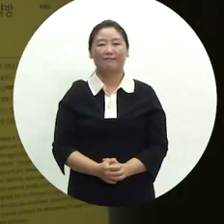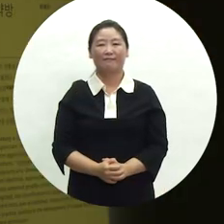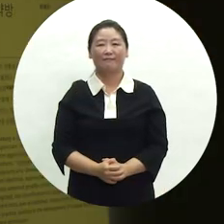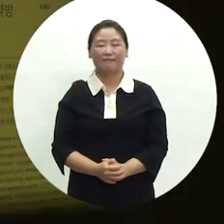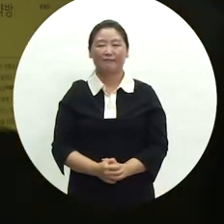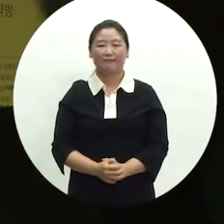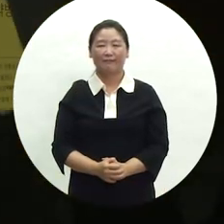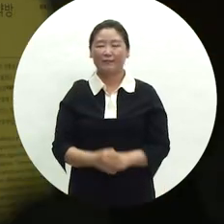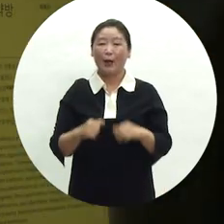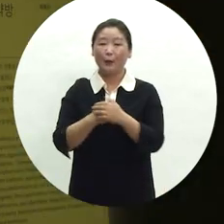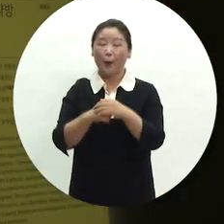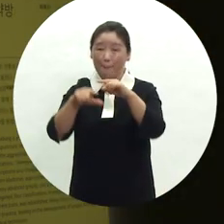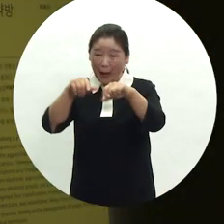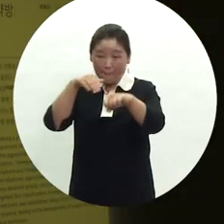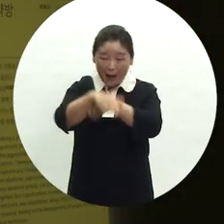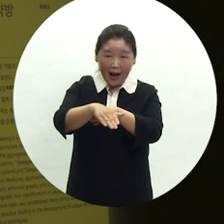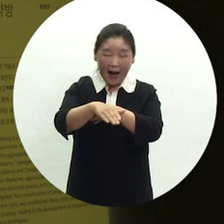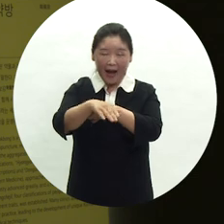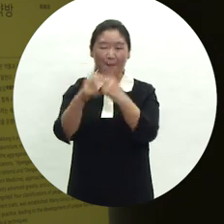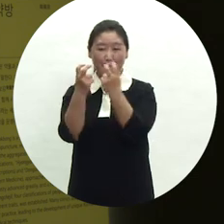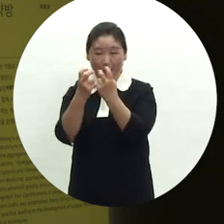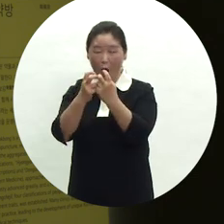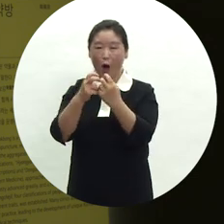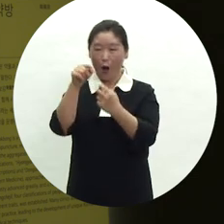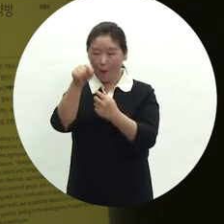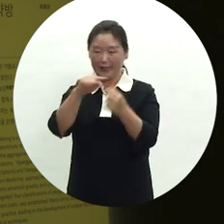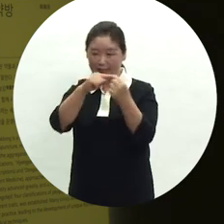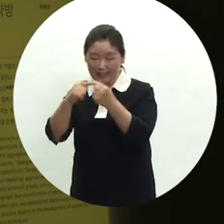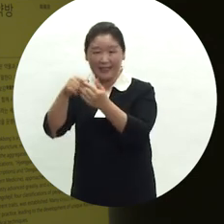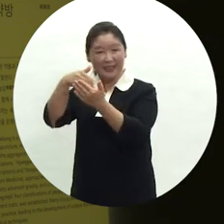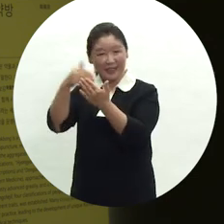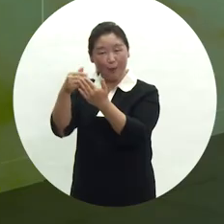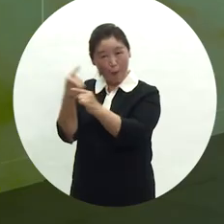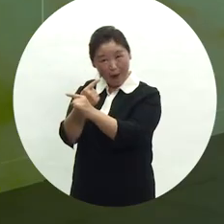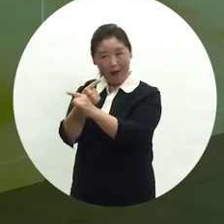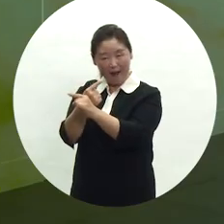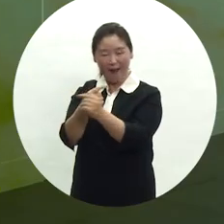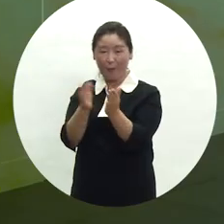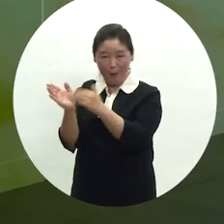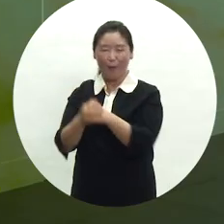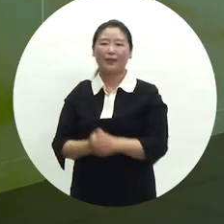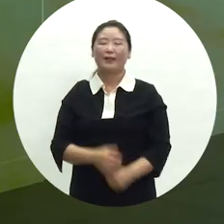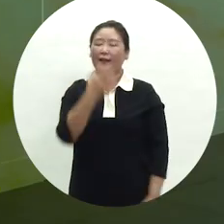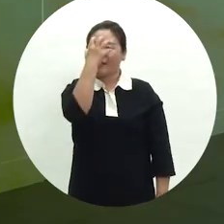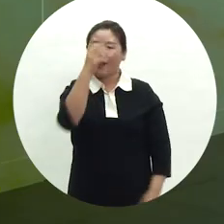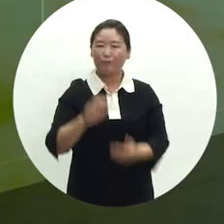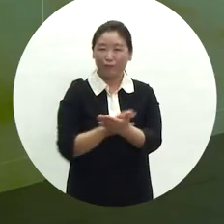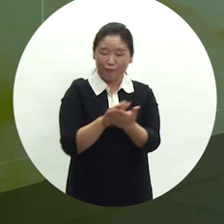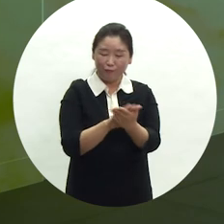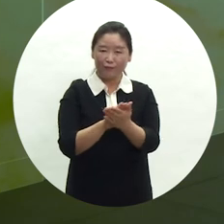민간요법의 내용을 해석하여 텍스트 및 그래픽 콘텐츠화 했으며, 특히 탈놀이,